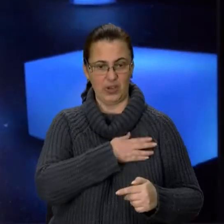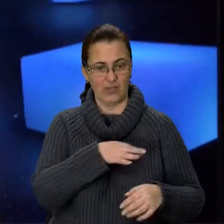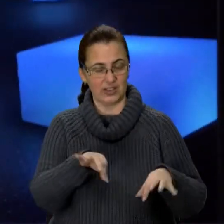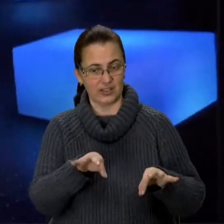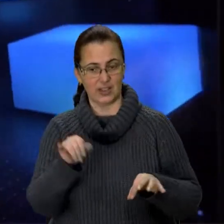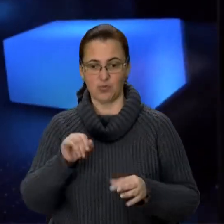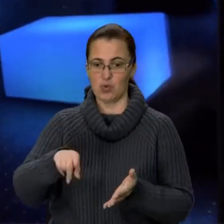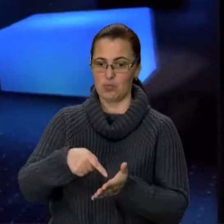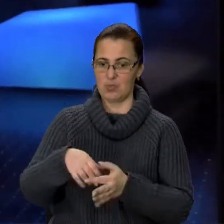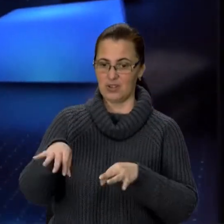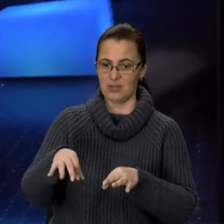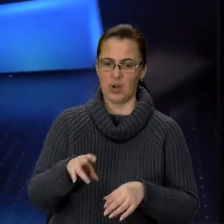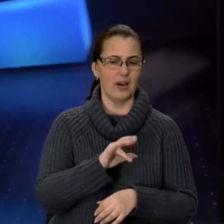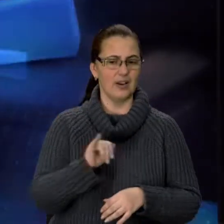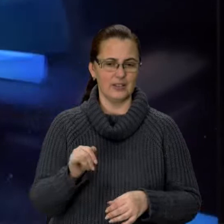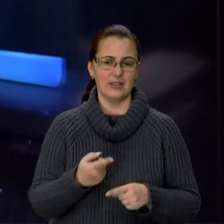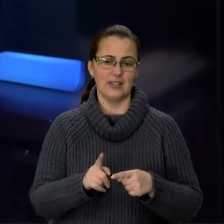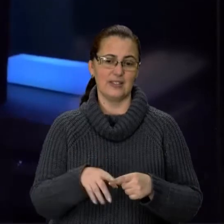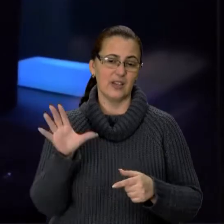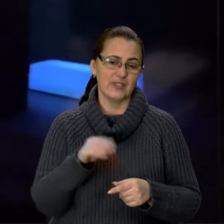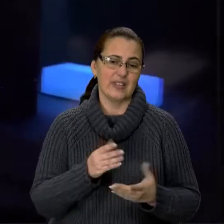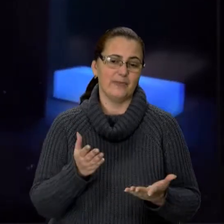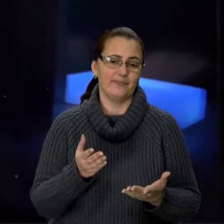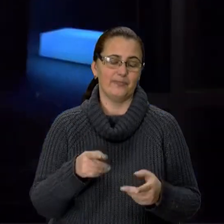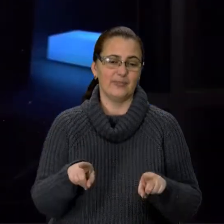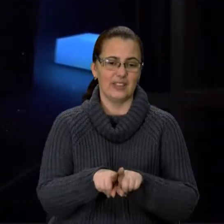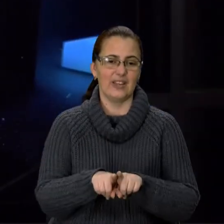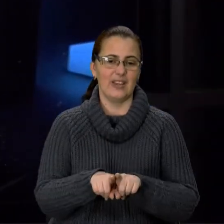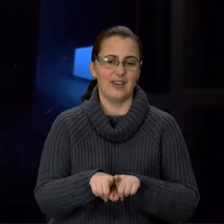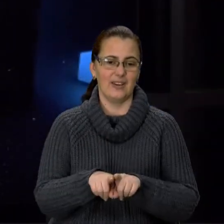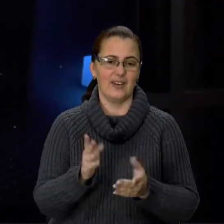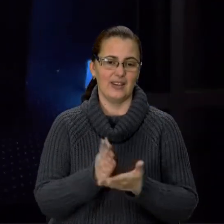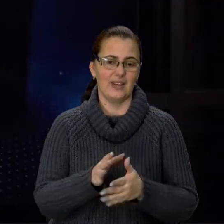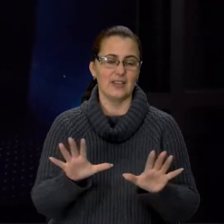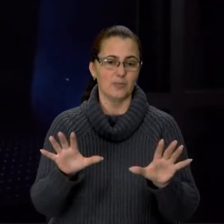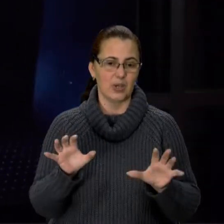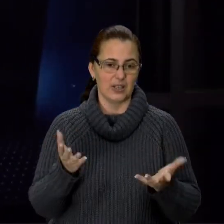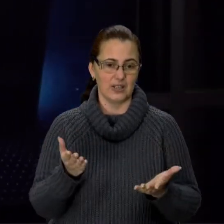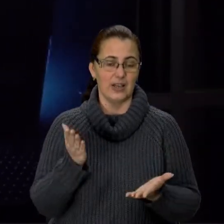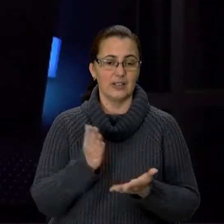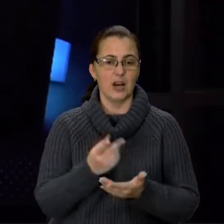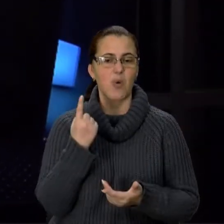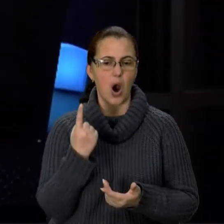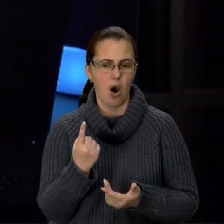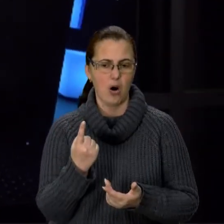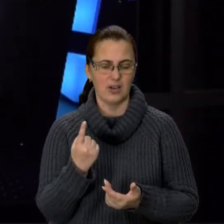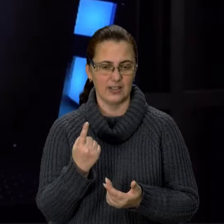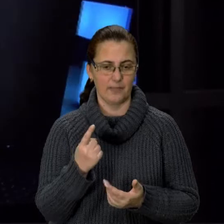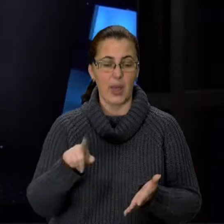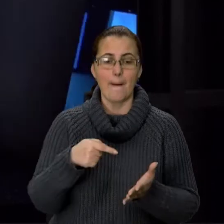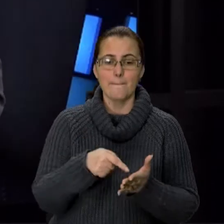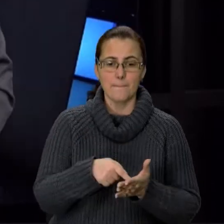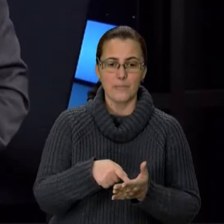комунальний транспорт? Це взагалі, то розумієте, антагоністичне є сприйняття. Треба одна проста річ. Місто не повинно